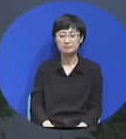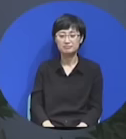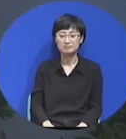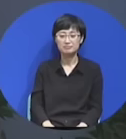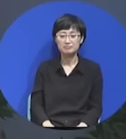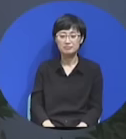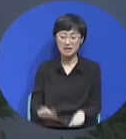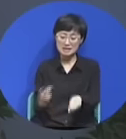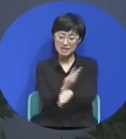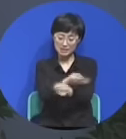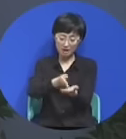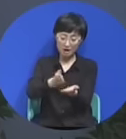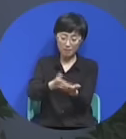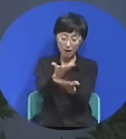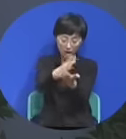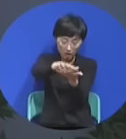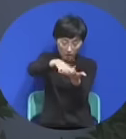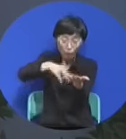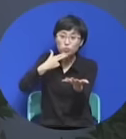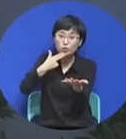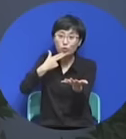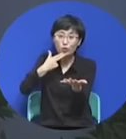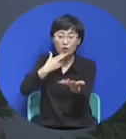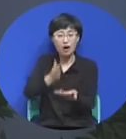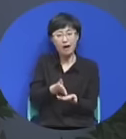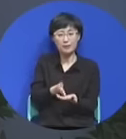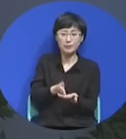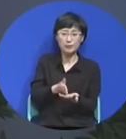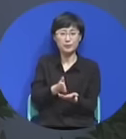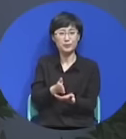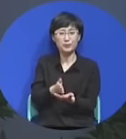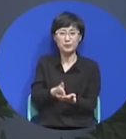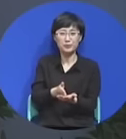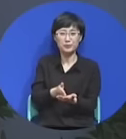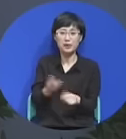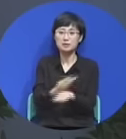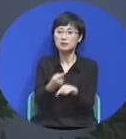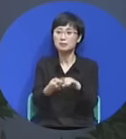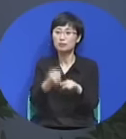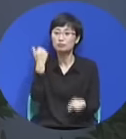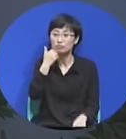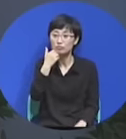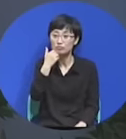세 시간 반을 원고 없이 메시지를 한 사람이 여왕 칼빈입니다.